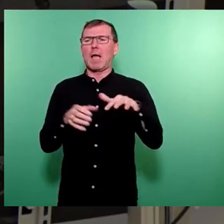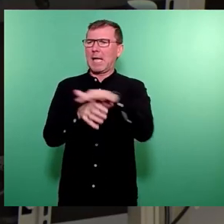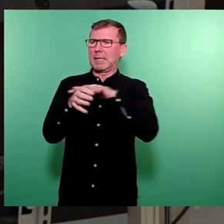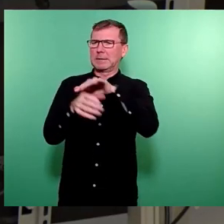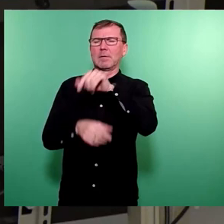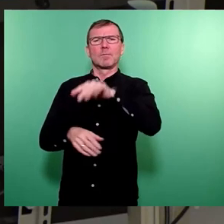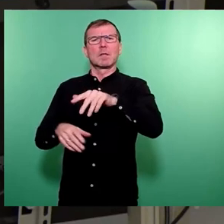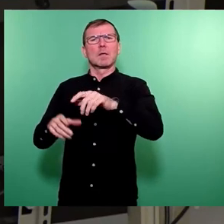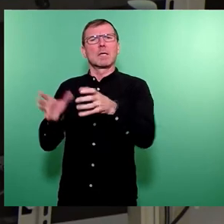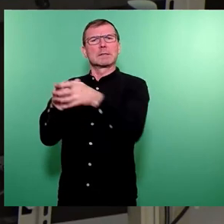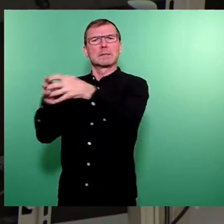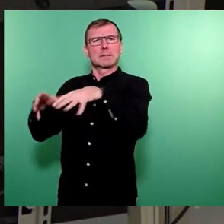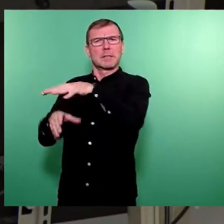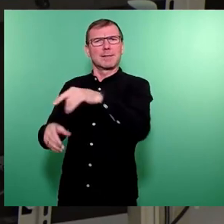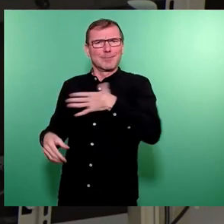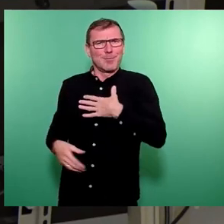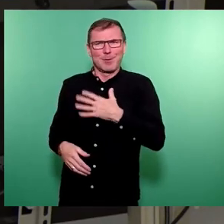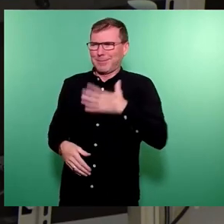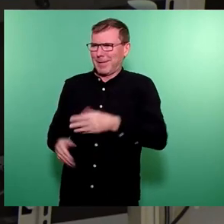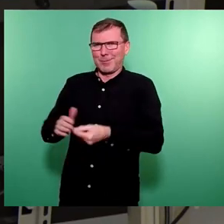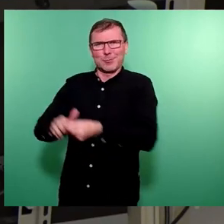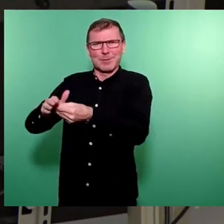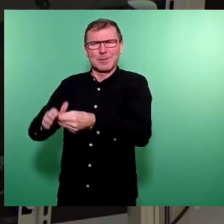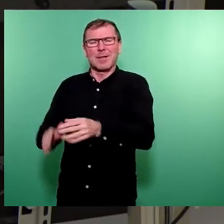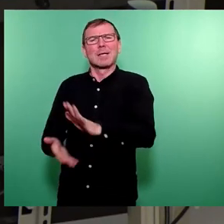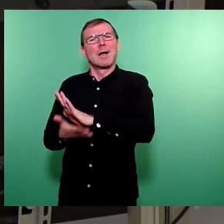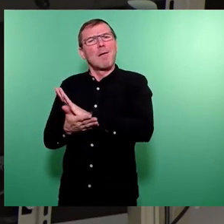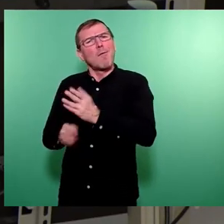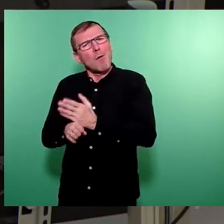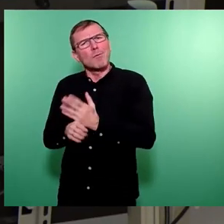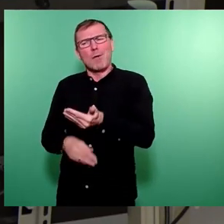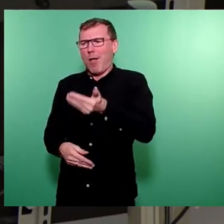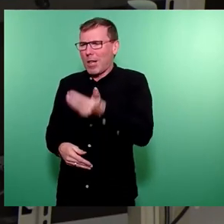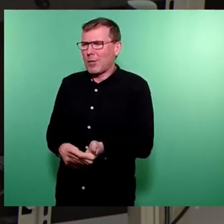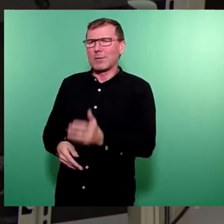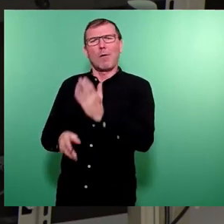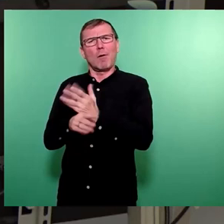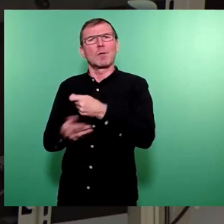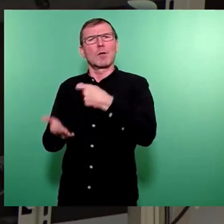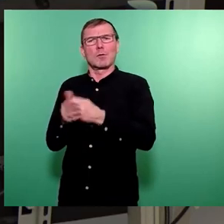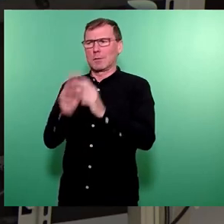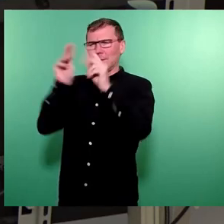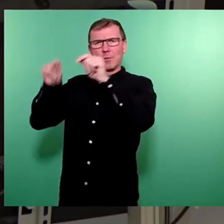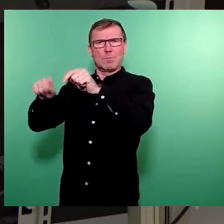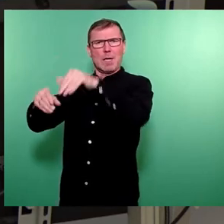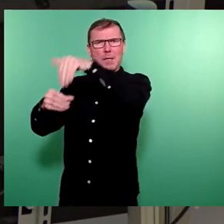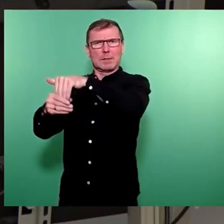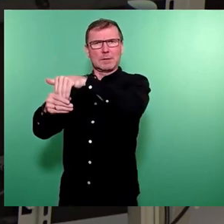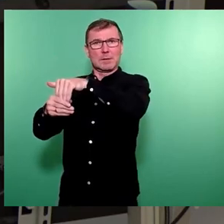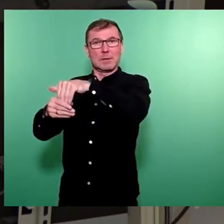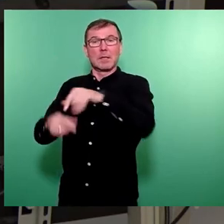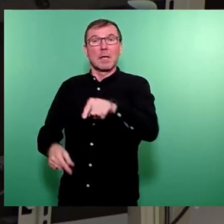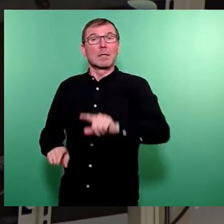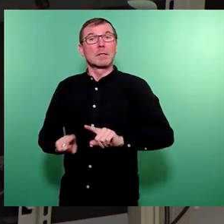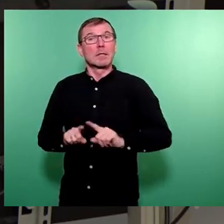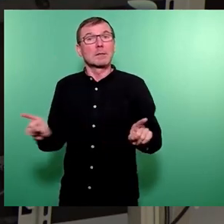sehr am Herzen liegt, faire Löhne und die fairen Kosten zu berücksichtigen. Da ist es nicht, das